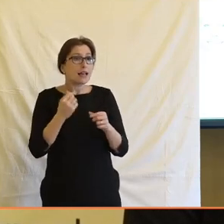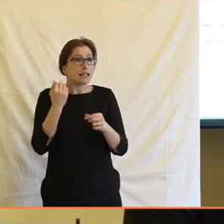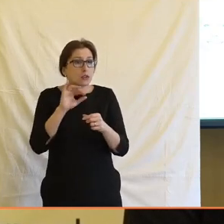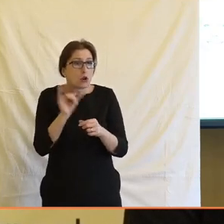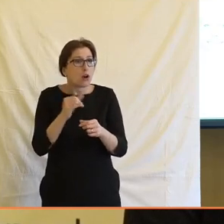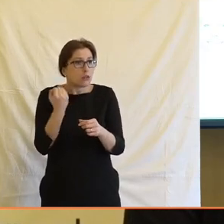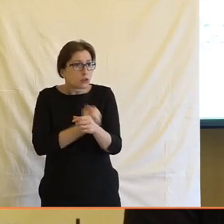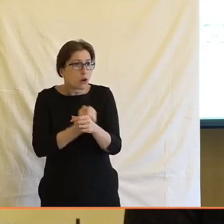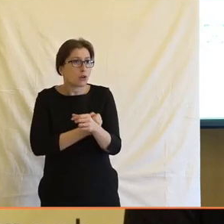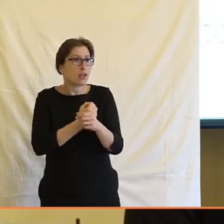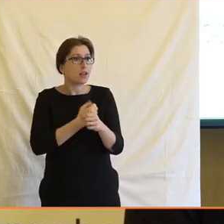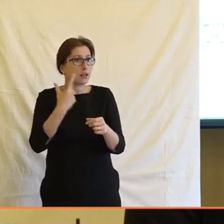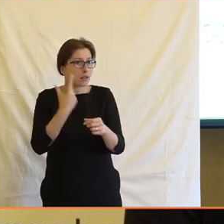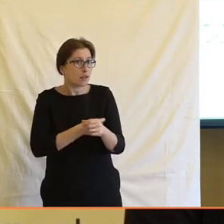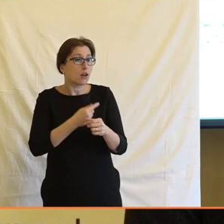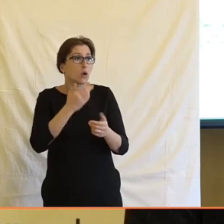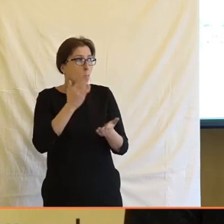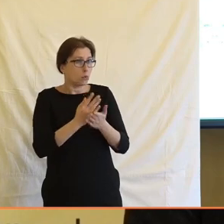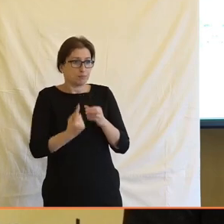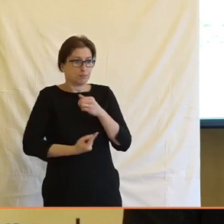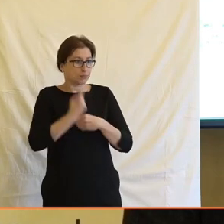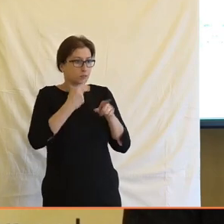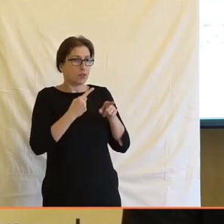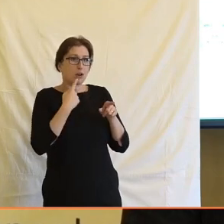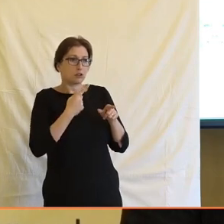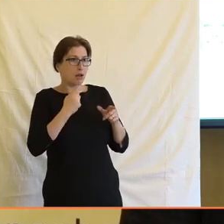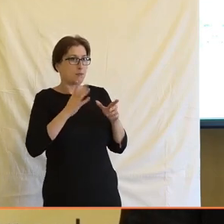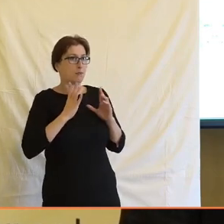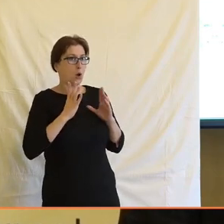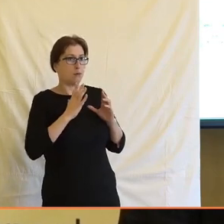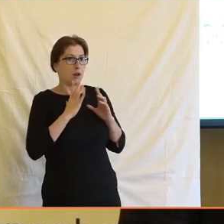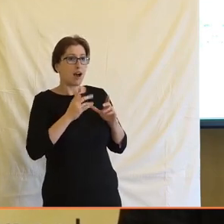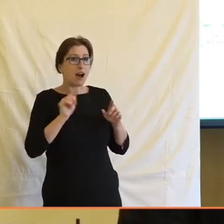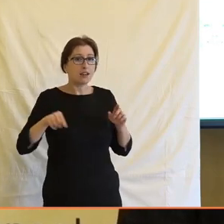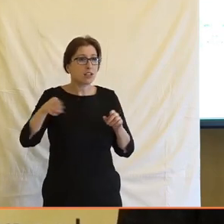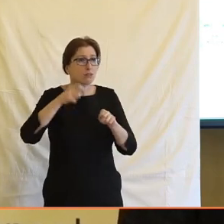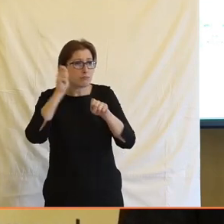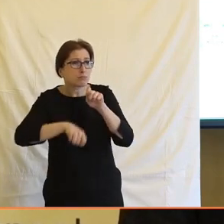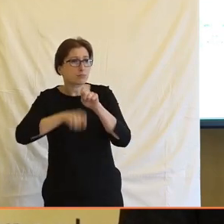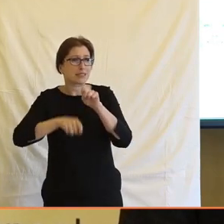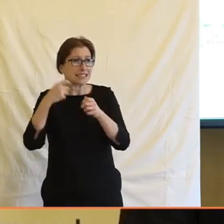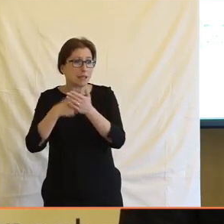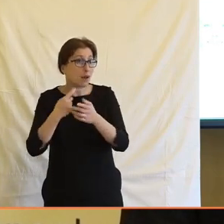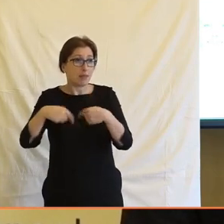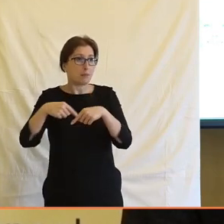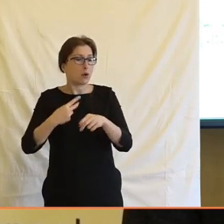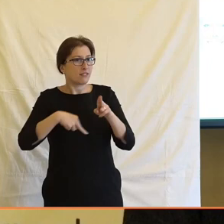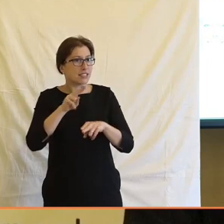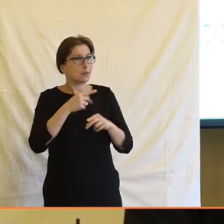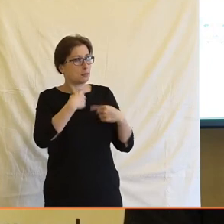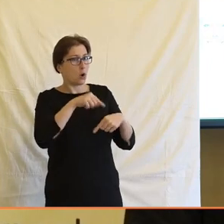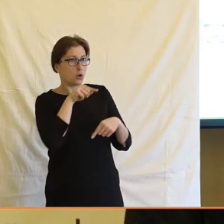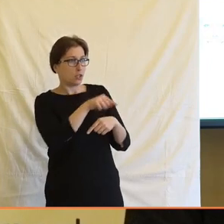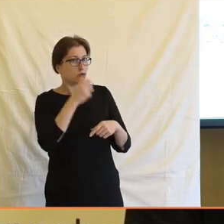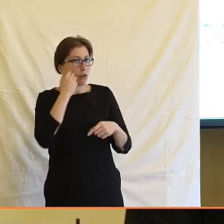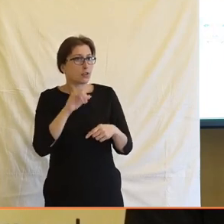ten iněkší uživatel je prostě ten, kdo tam trčí na ten vršek, dokonce přesahuje všechny psychiatrické jiné diagnozy. A